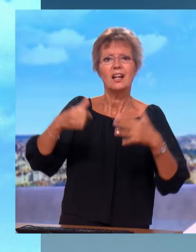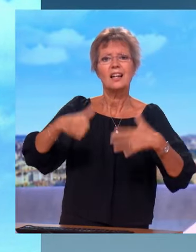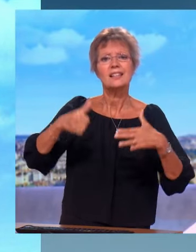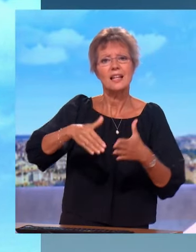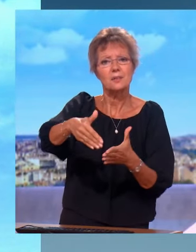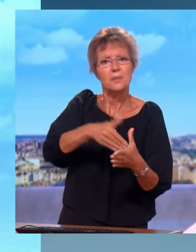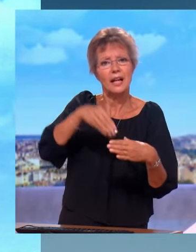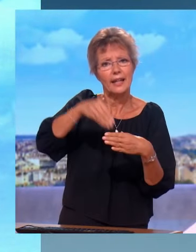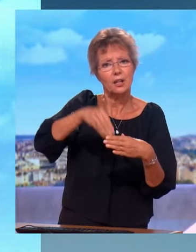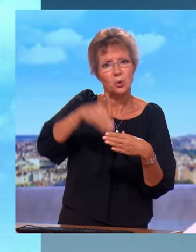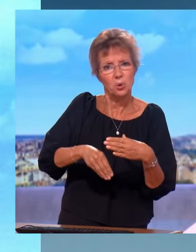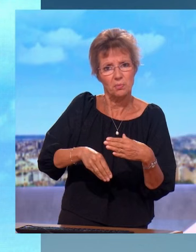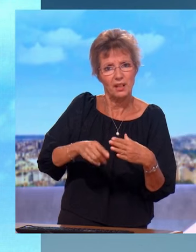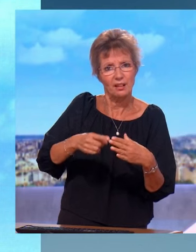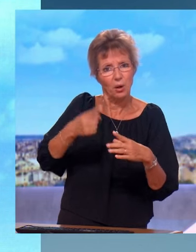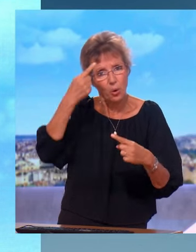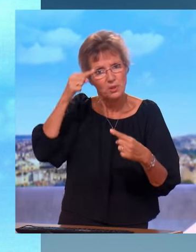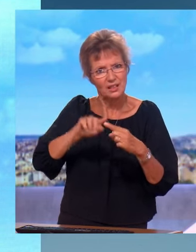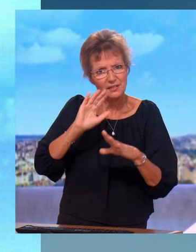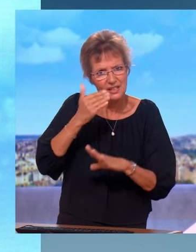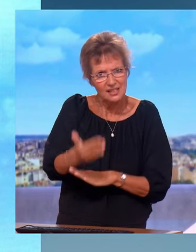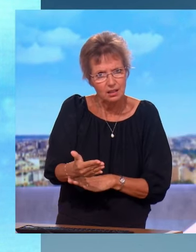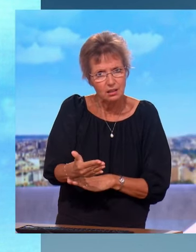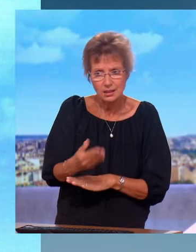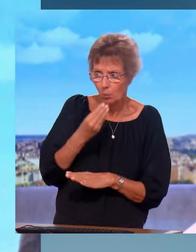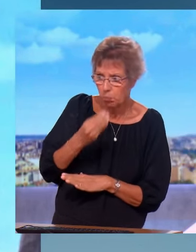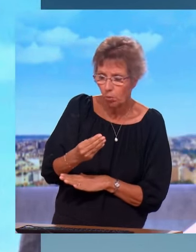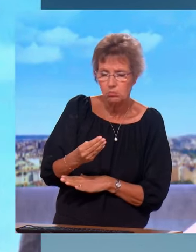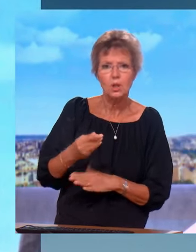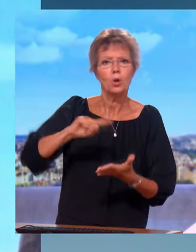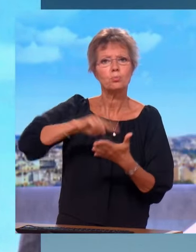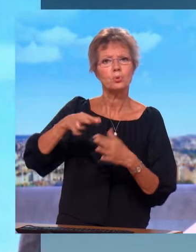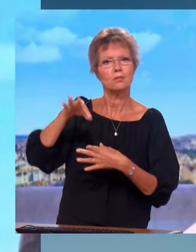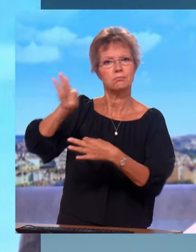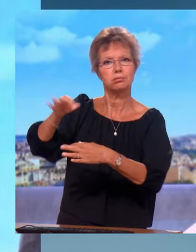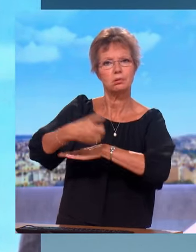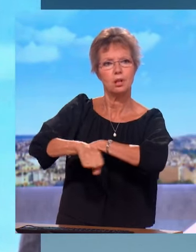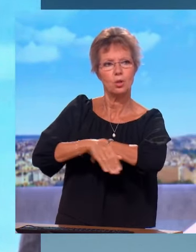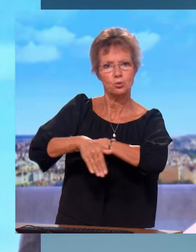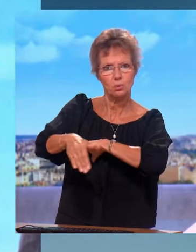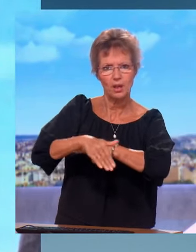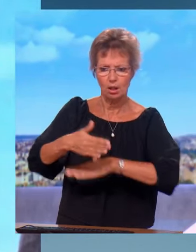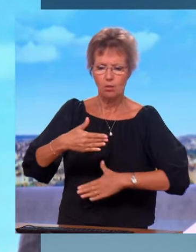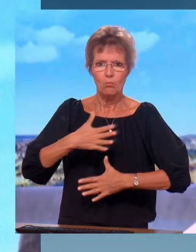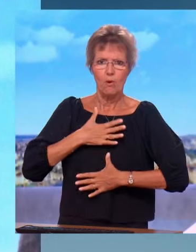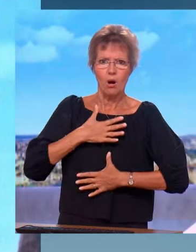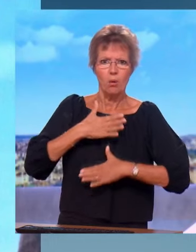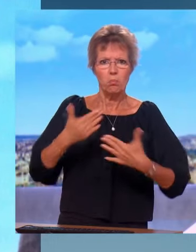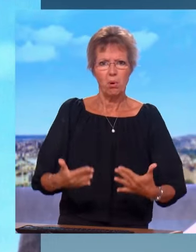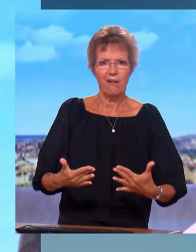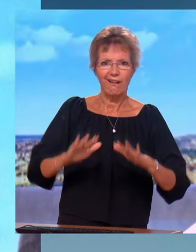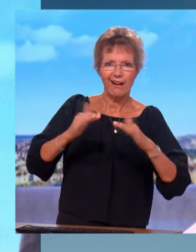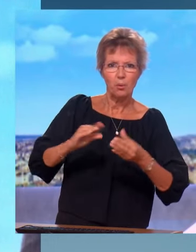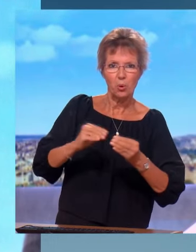'économies. Est-ce que ça, ça va dans le bon sens ? Écoutez, le budget sera présenté cette semaine. Moi, j'ai peur que ce soit sur la sécurité